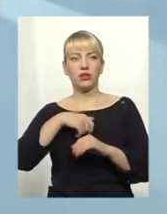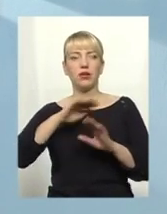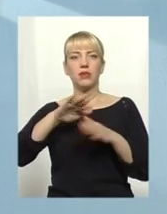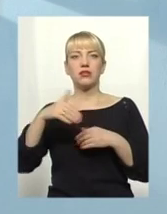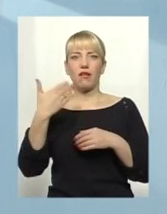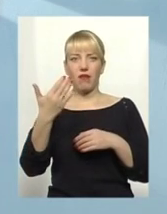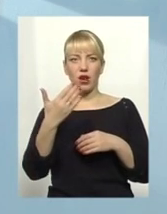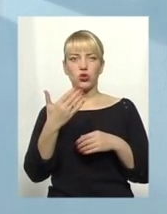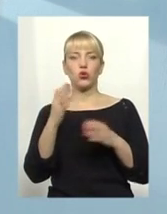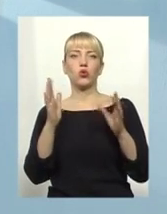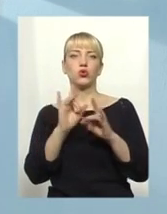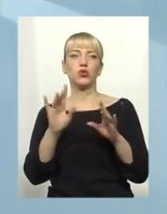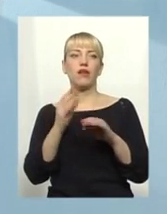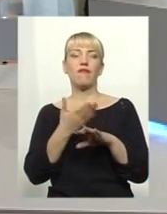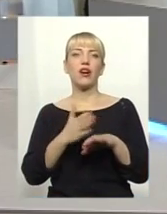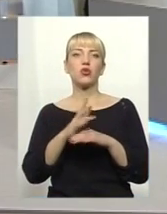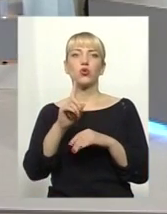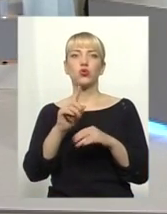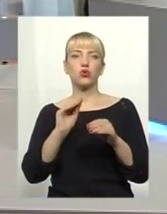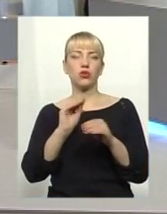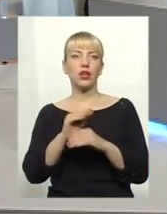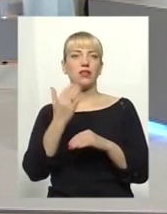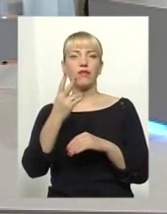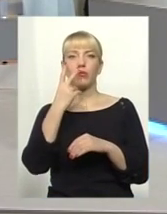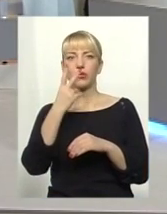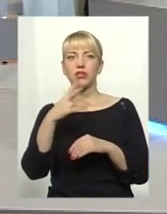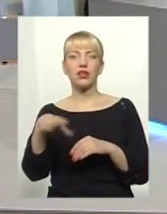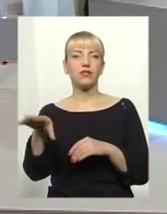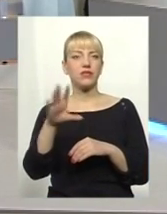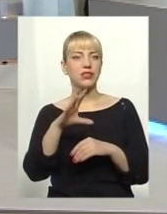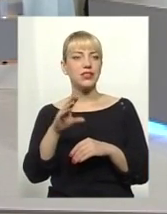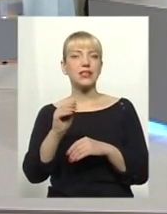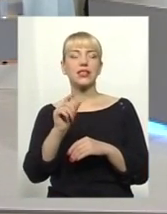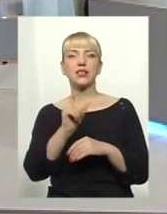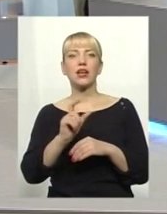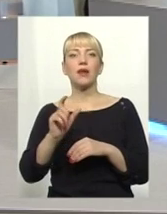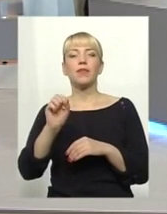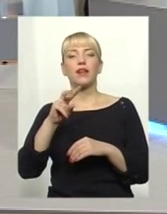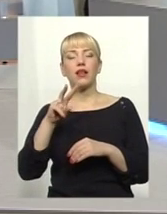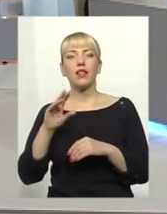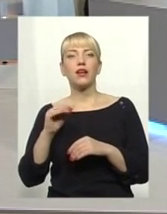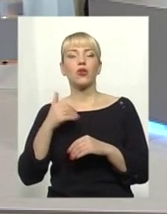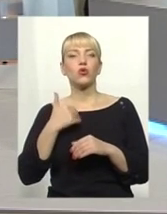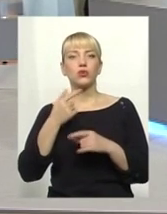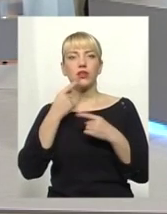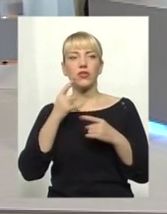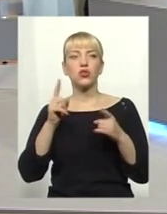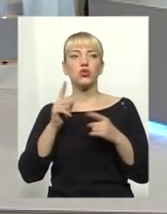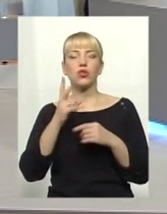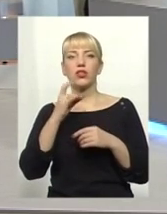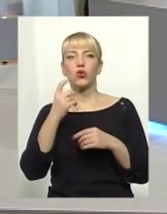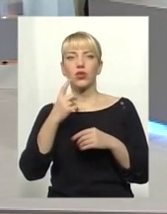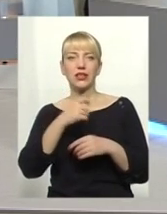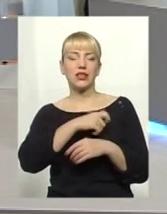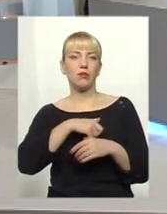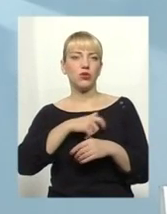сюжету, важко щось додати, тому що ви показали всі підводні камені. Але хочу зауважити, що ні один народний депутат не